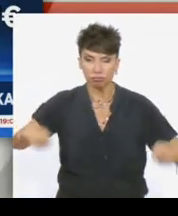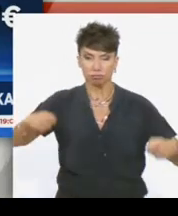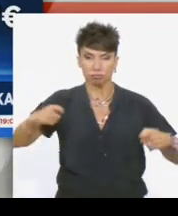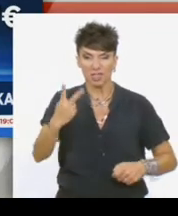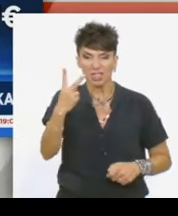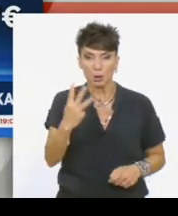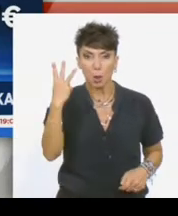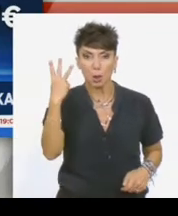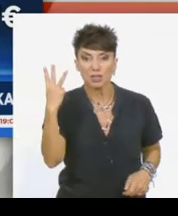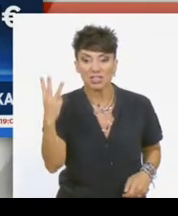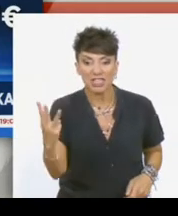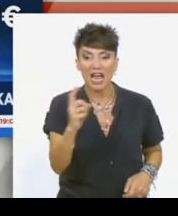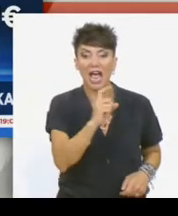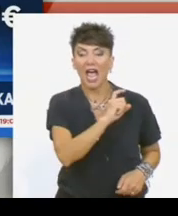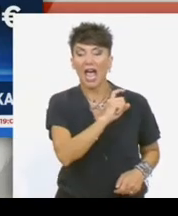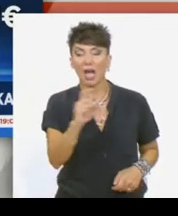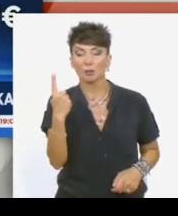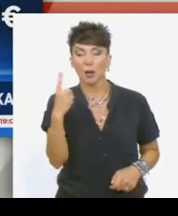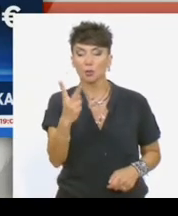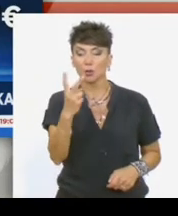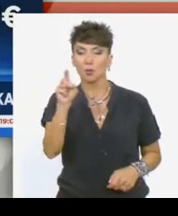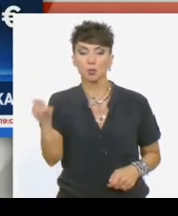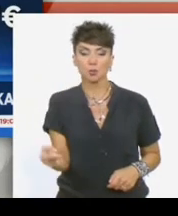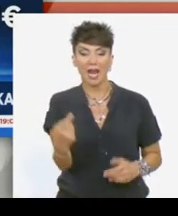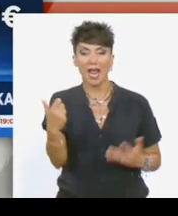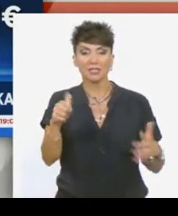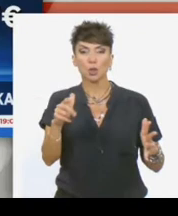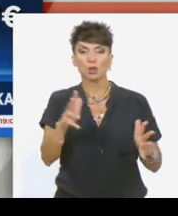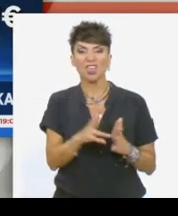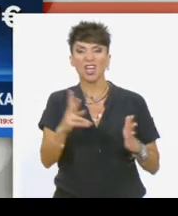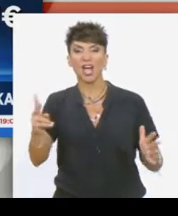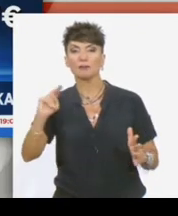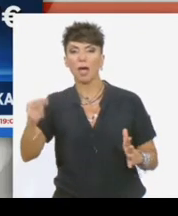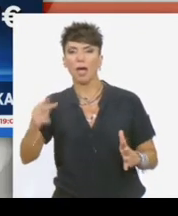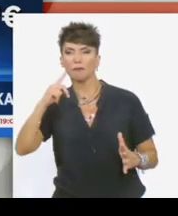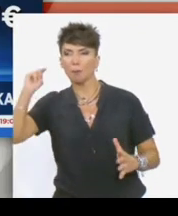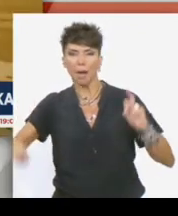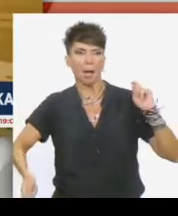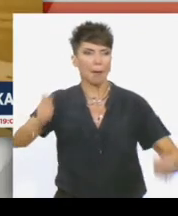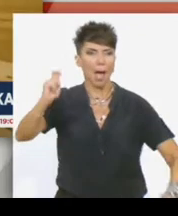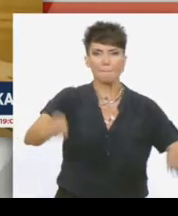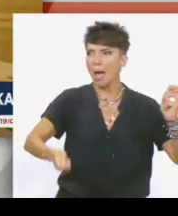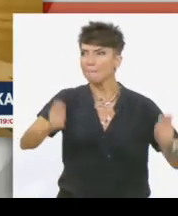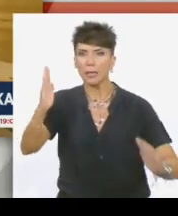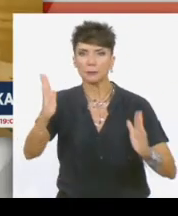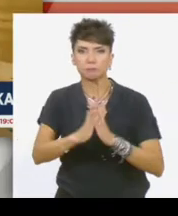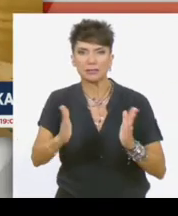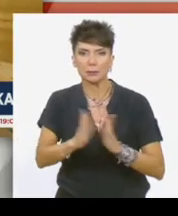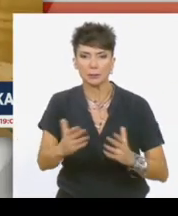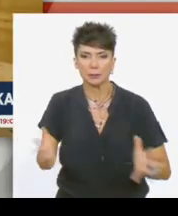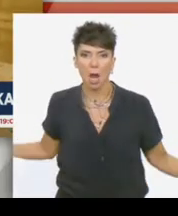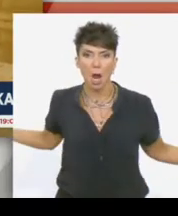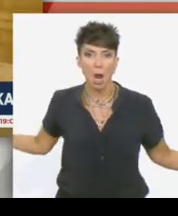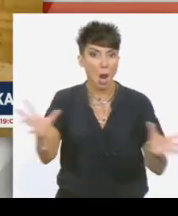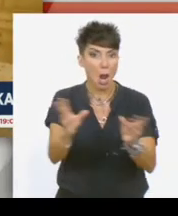.129.617 ευρώ, χωρίς να υπολογίζει κανείς την εμπορική